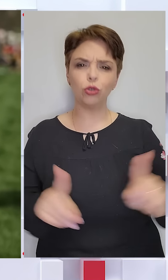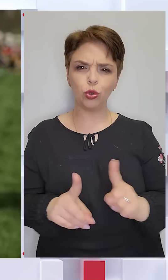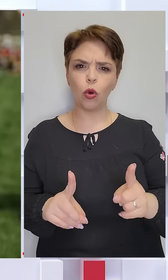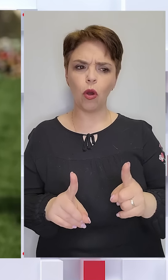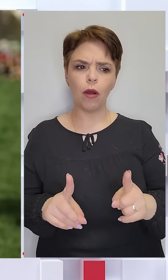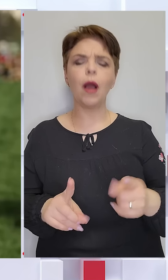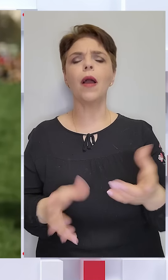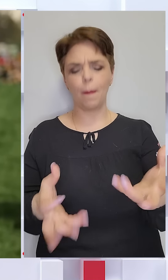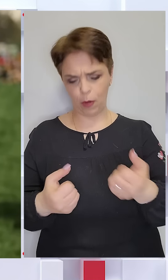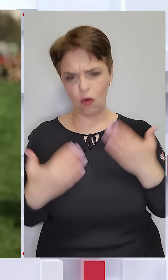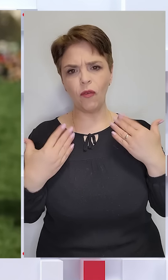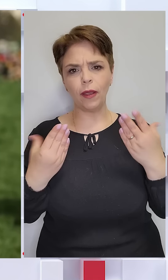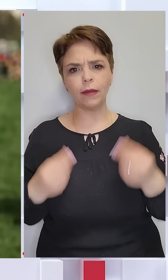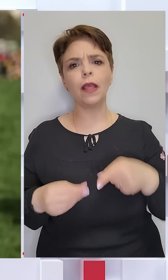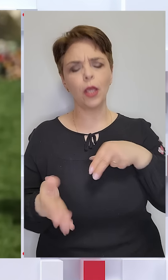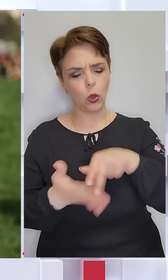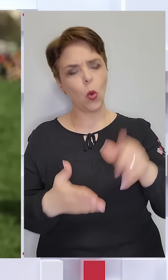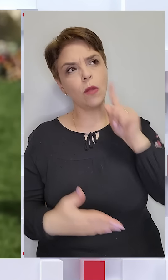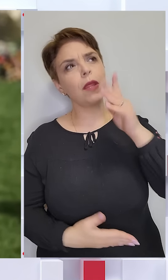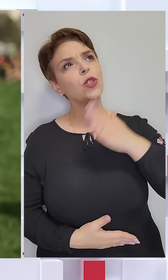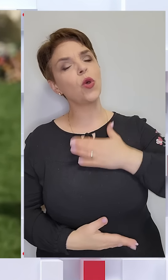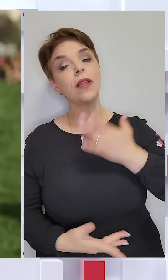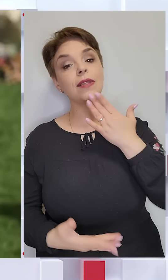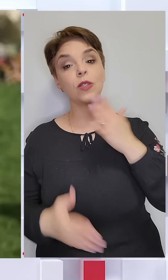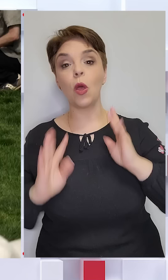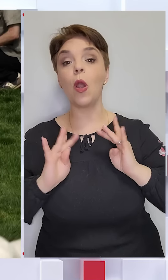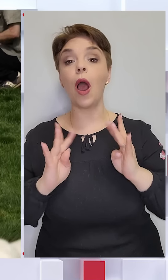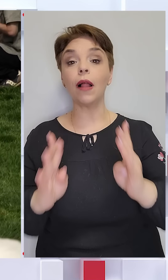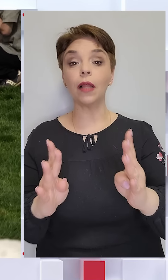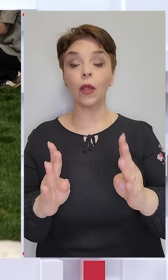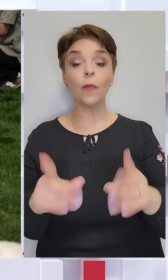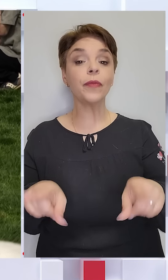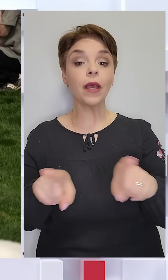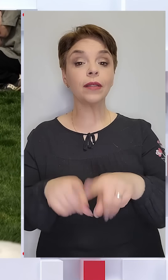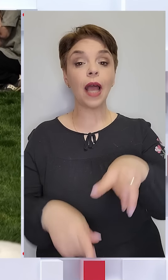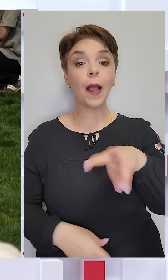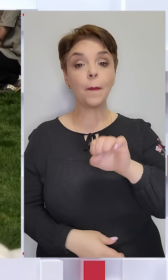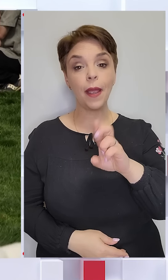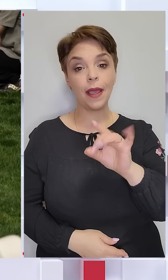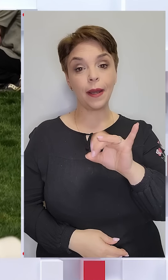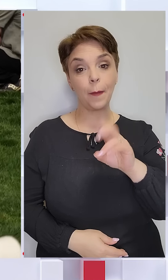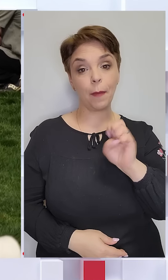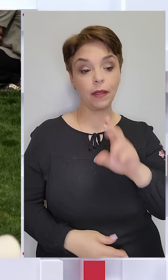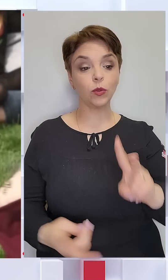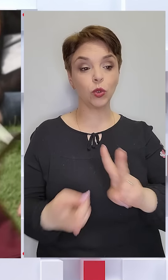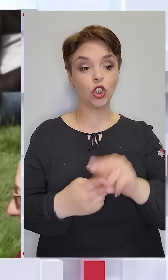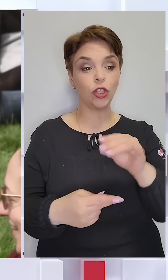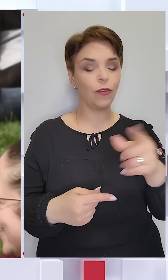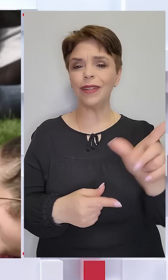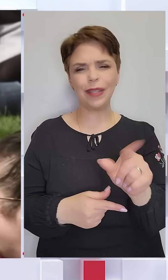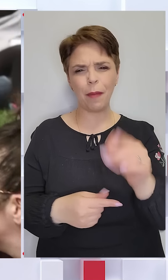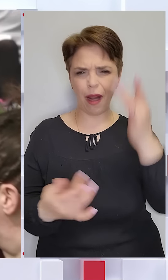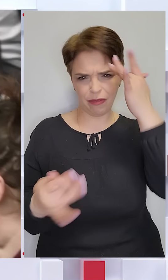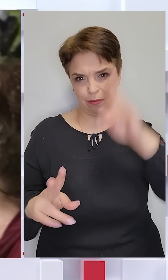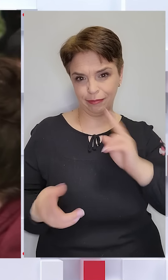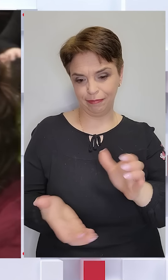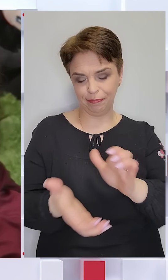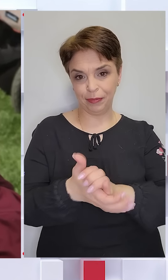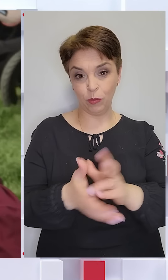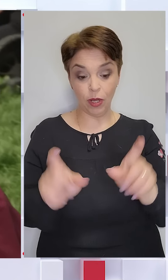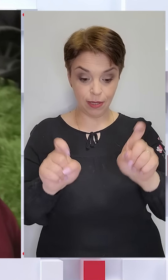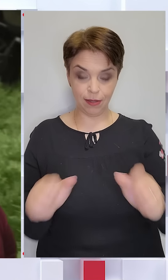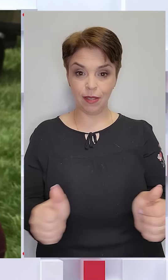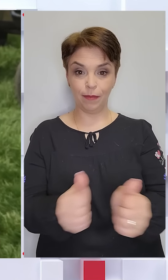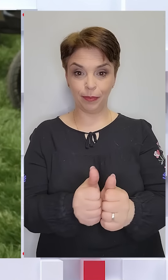беру вихідний і йду насолоджуватися на національну алею. Так Мері Бетт зустріла Джимі. Вони не пара, випадкові знайомі, що просто